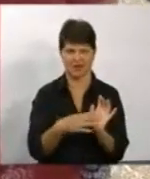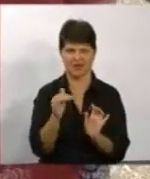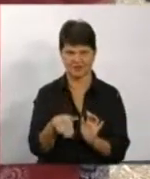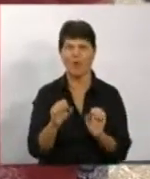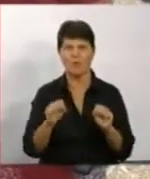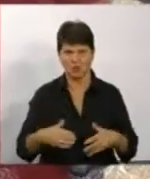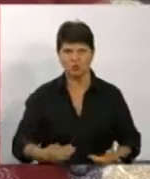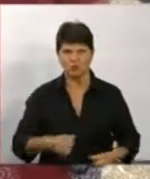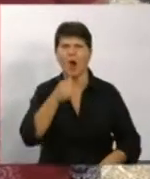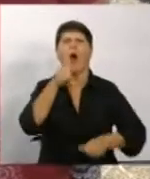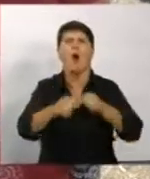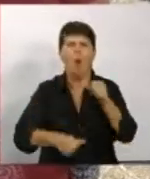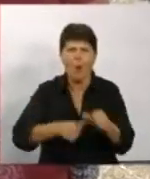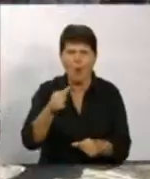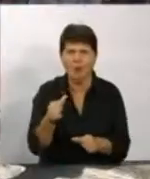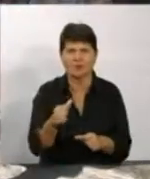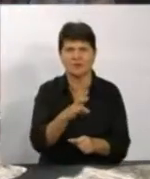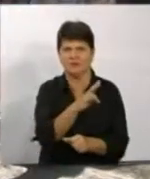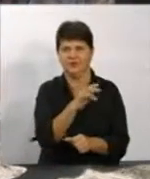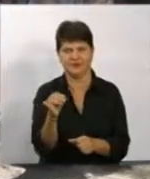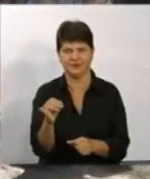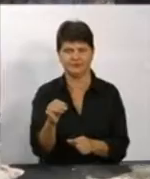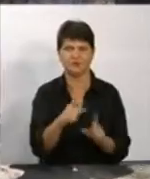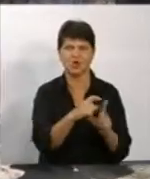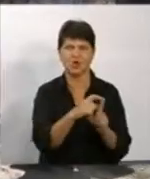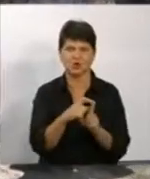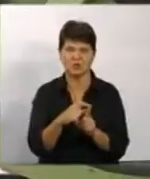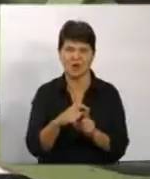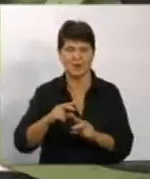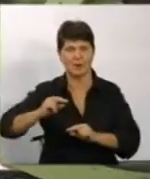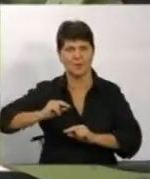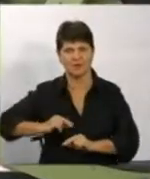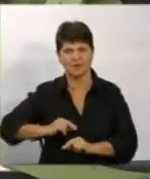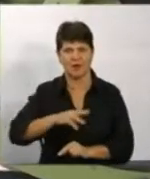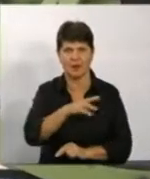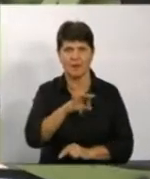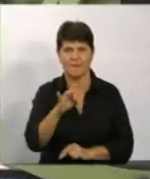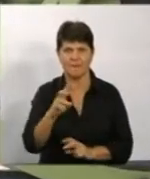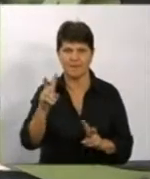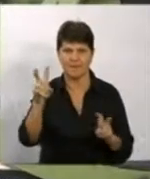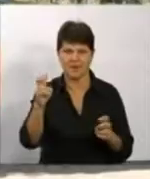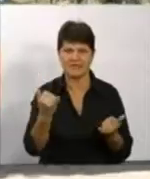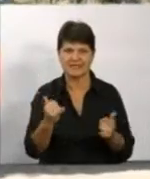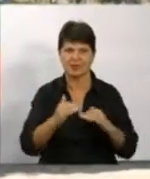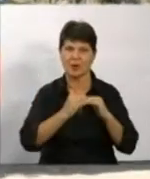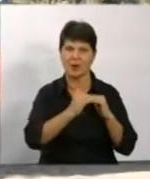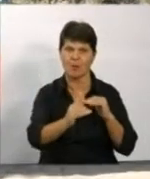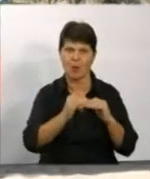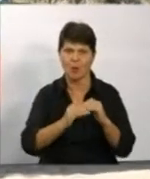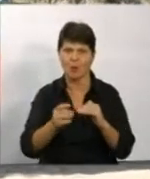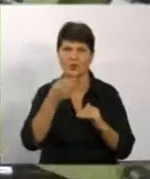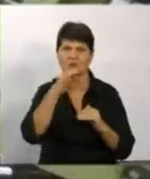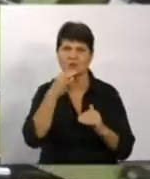прожити на рік на 9 тисяч? Ні. За словами працівника Товариства «Мир» Івана Бролачука, сьогодні на полі мали збирати